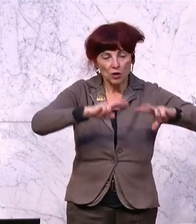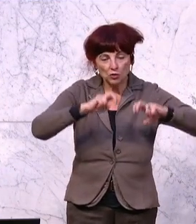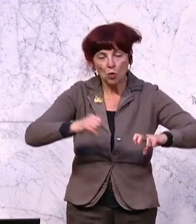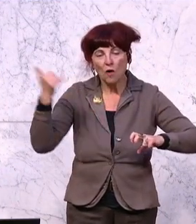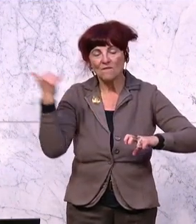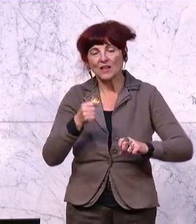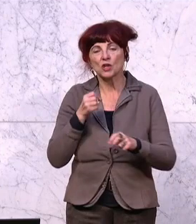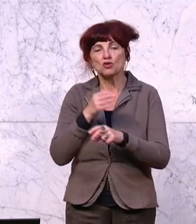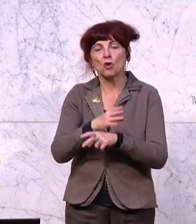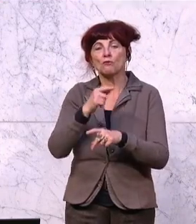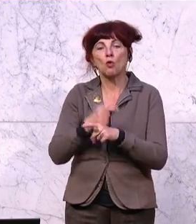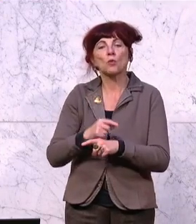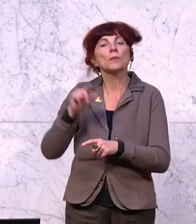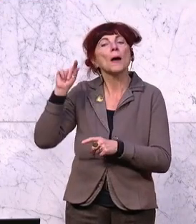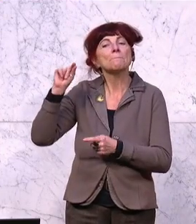Danke.